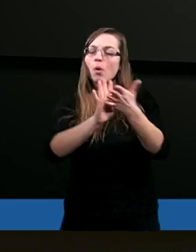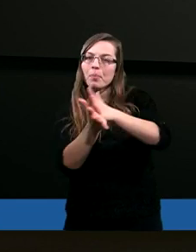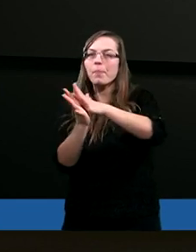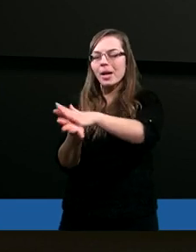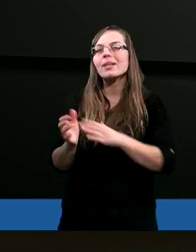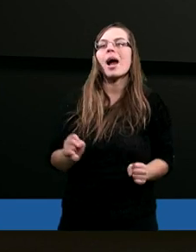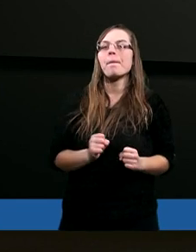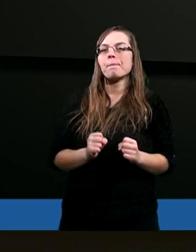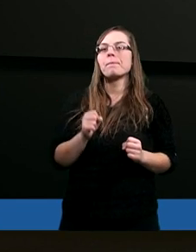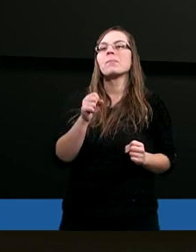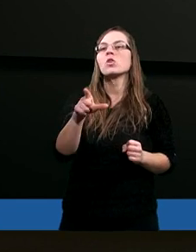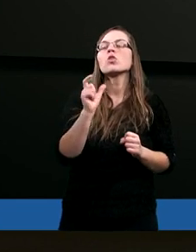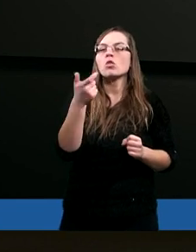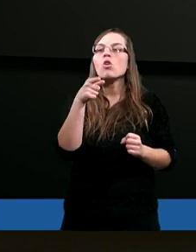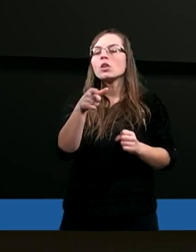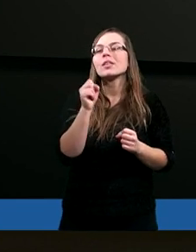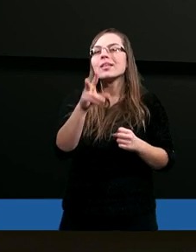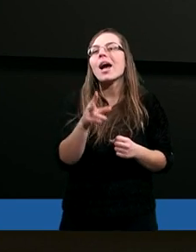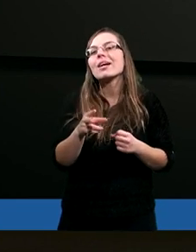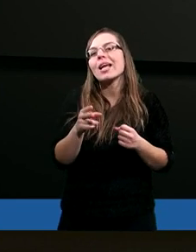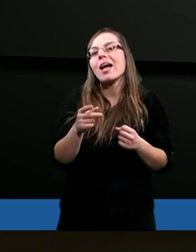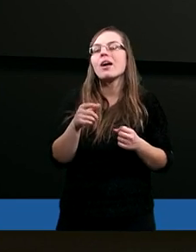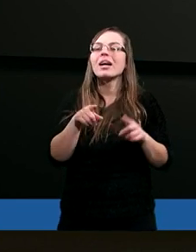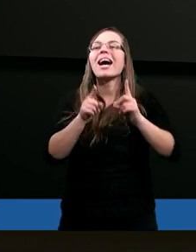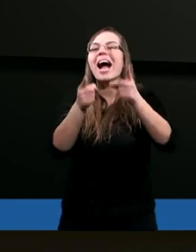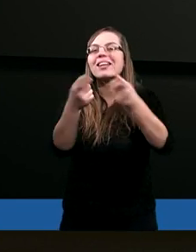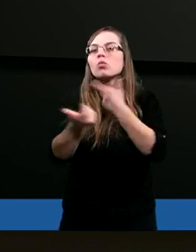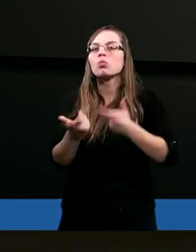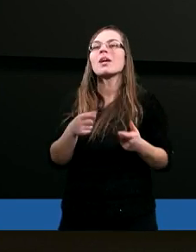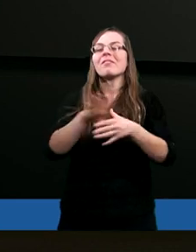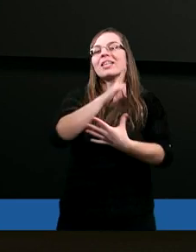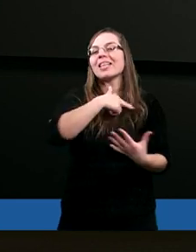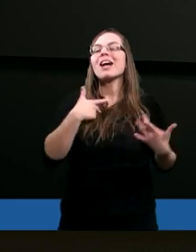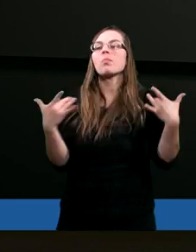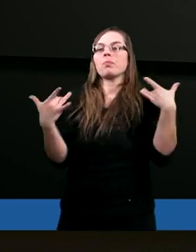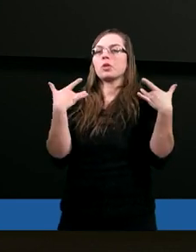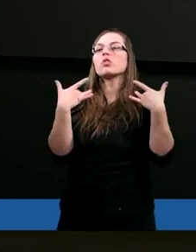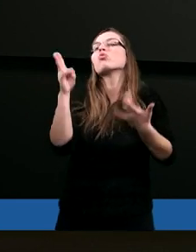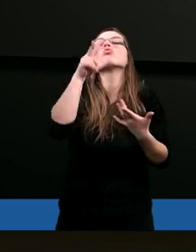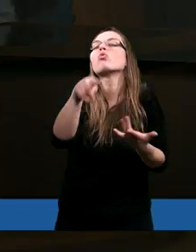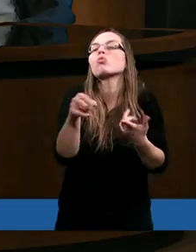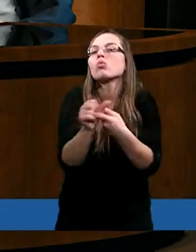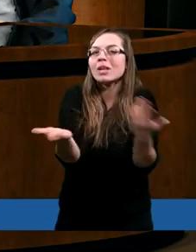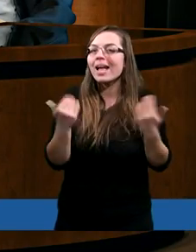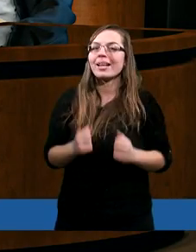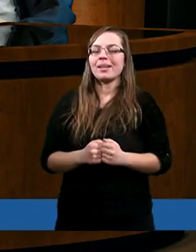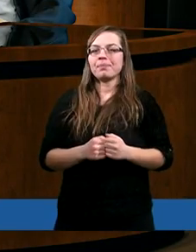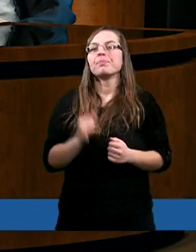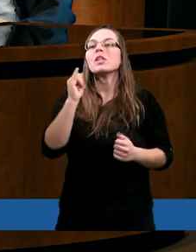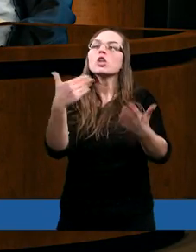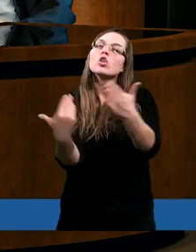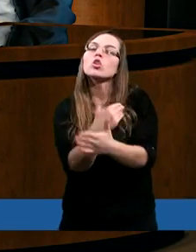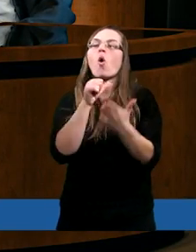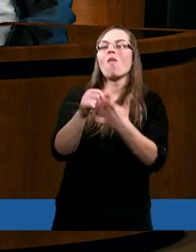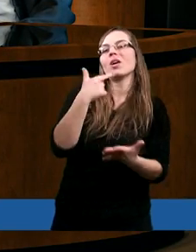ktoś, kto takie zadanie realizuje dzisiaj w naszym życiu. Kto to jest? I znowu